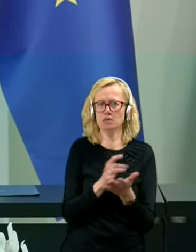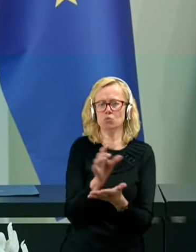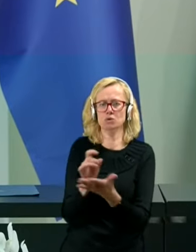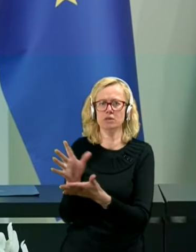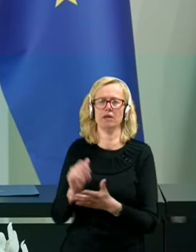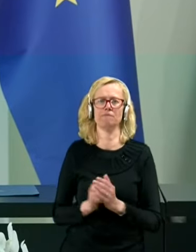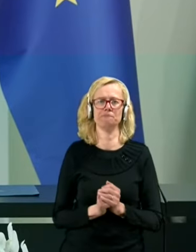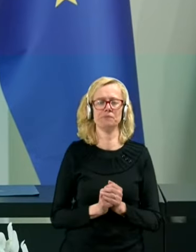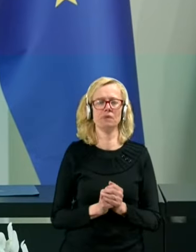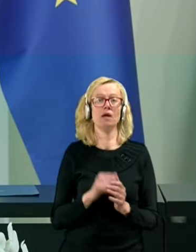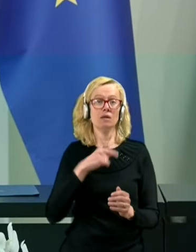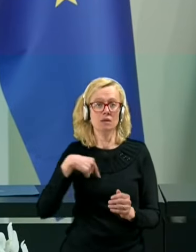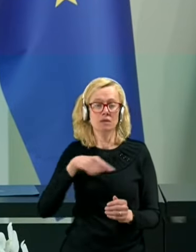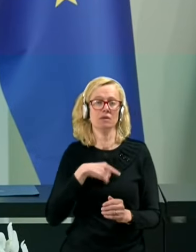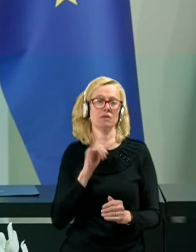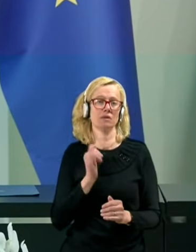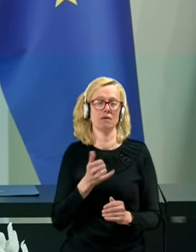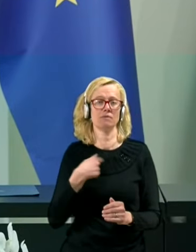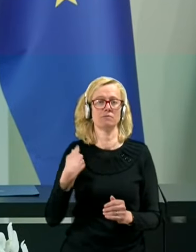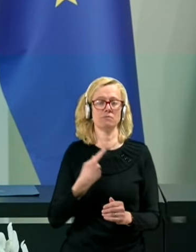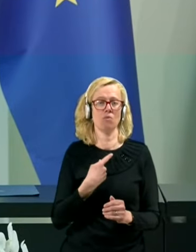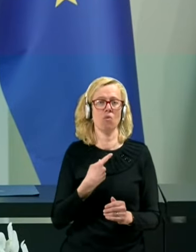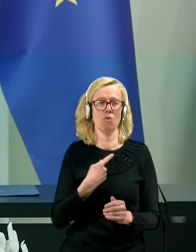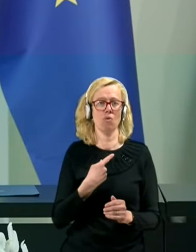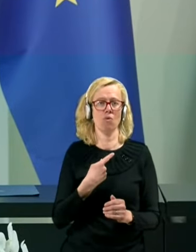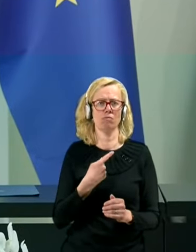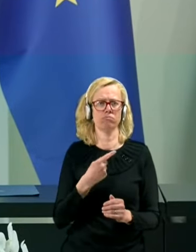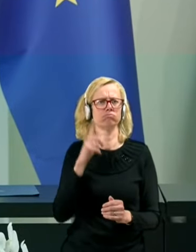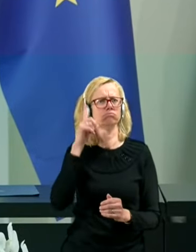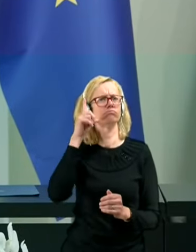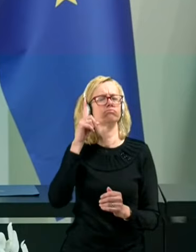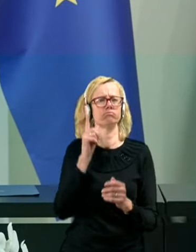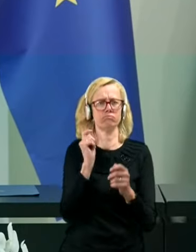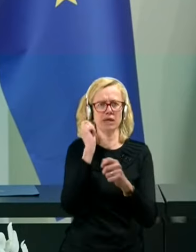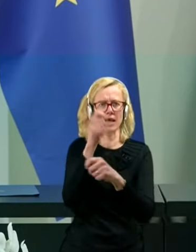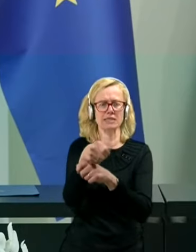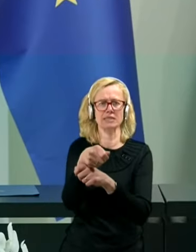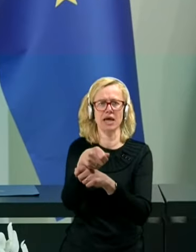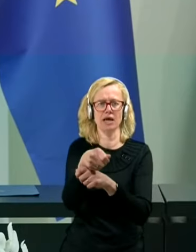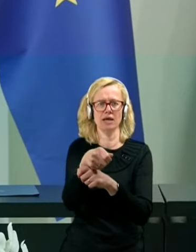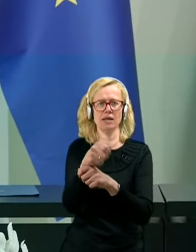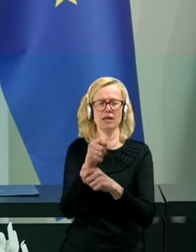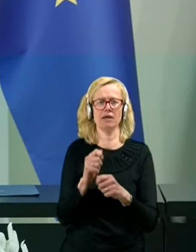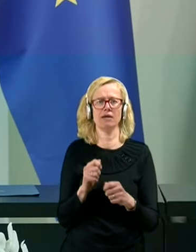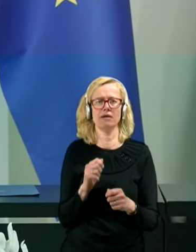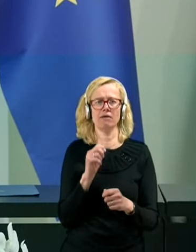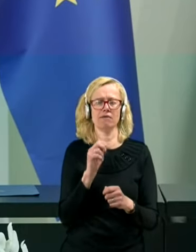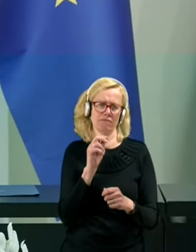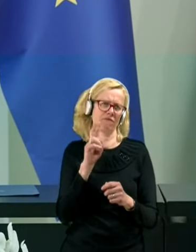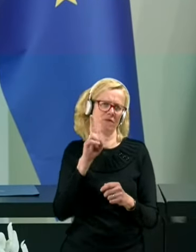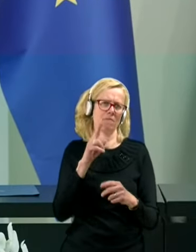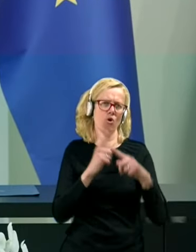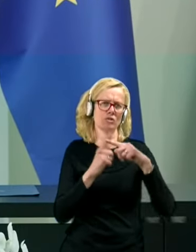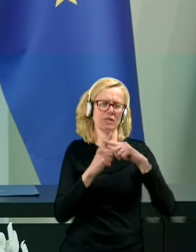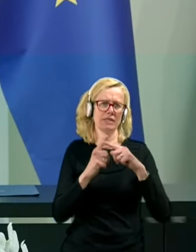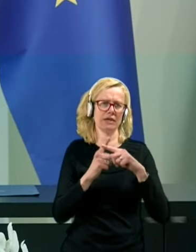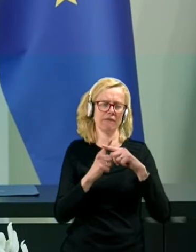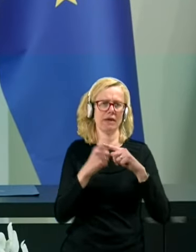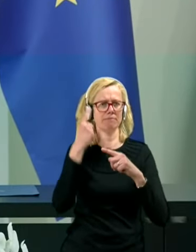da smo bistveno presegli v pozitivnem smislu